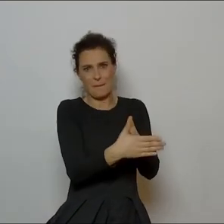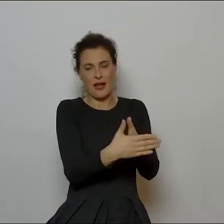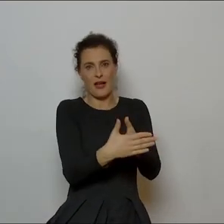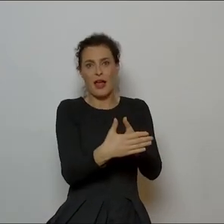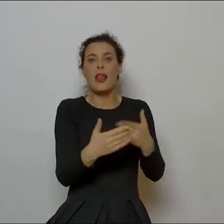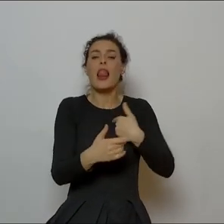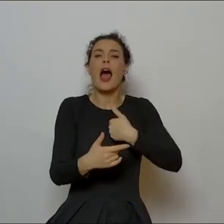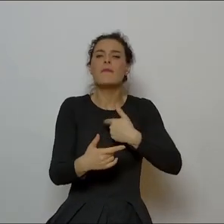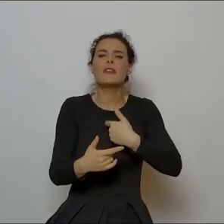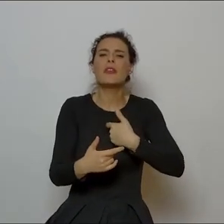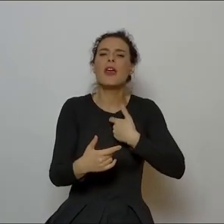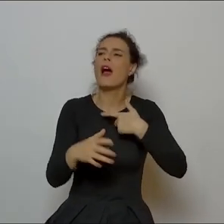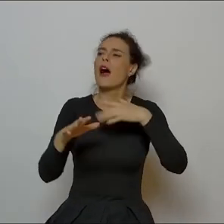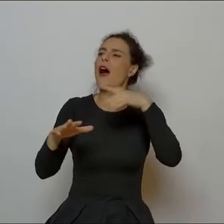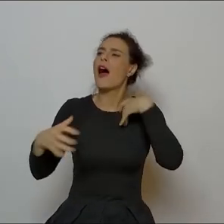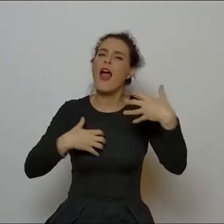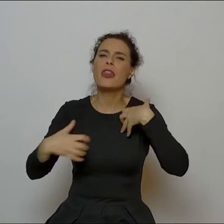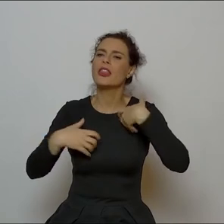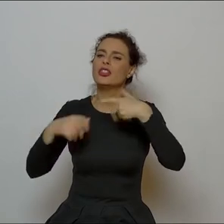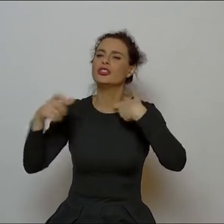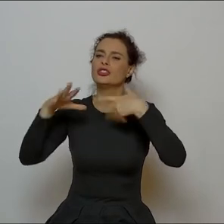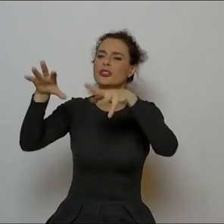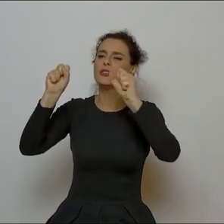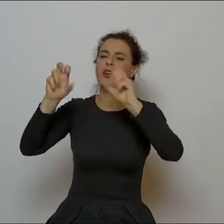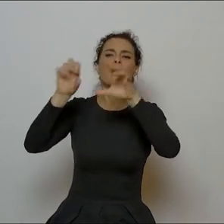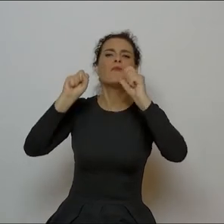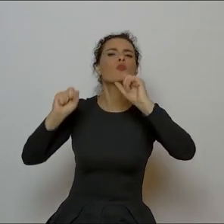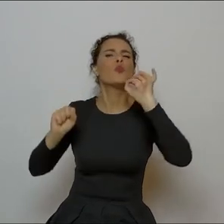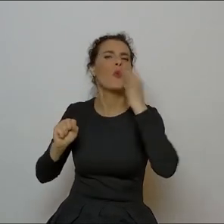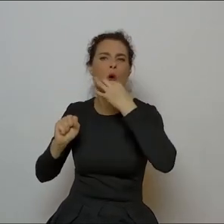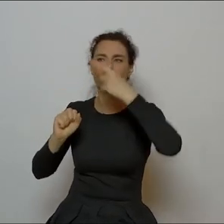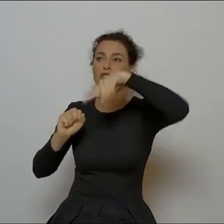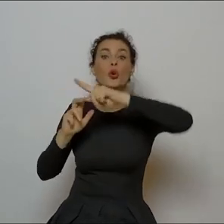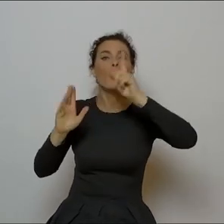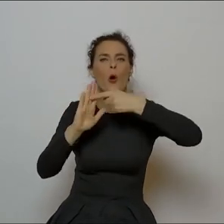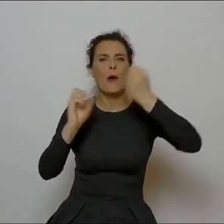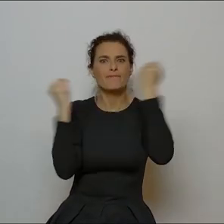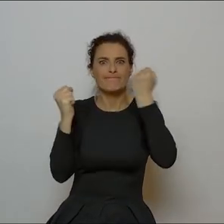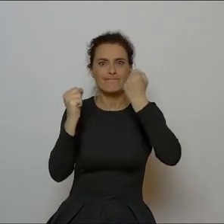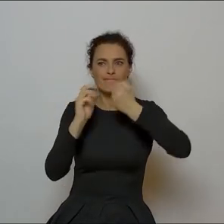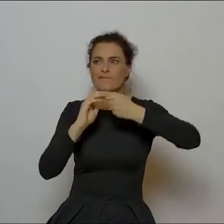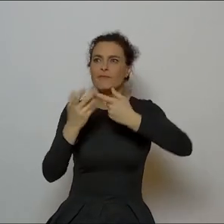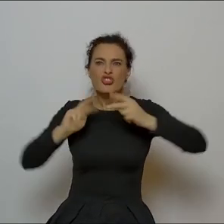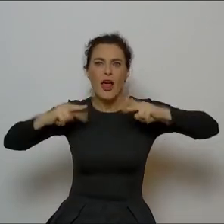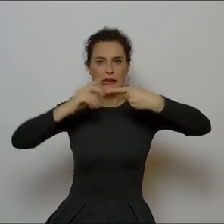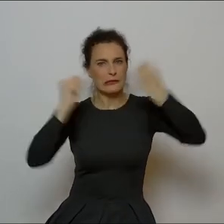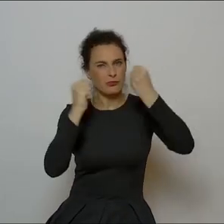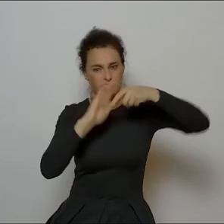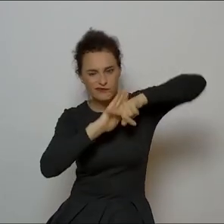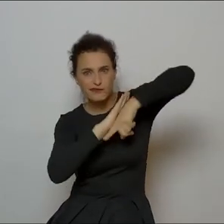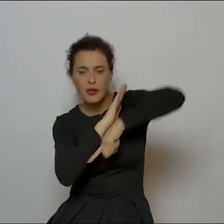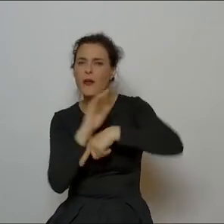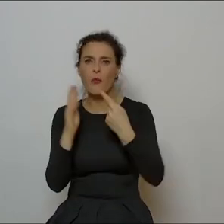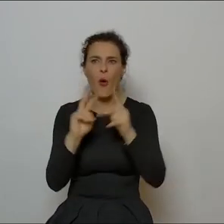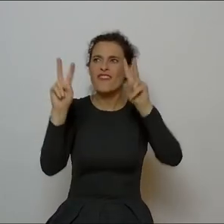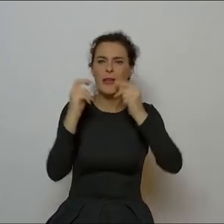multsi artyści najmocniej, którzy grzebią gdzieś głęboko, którzy właśnie w sposób taki zawalowany tymi